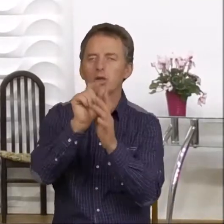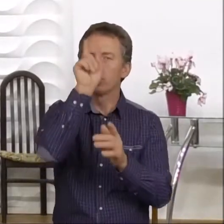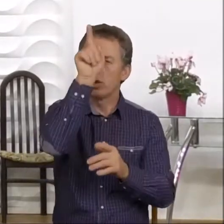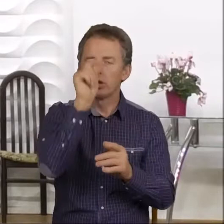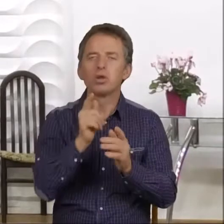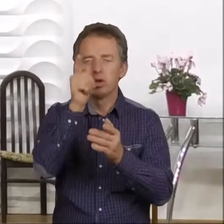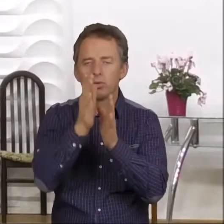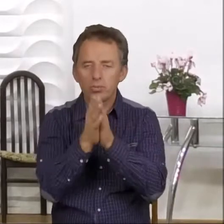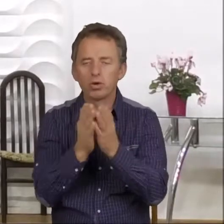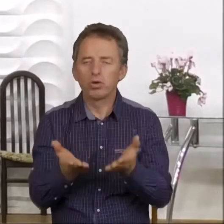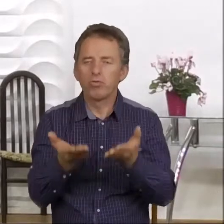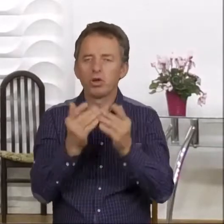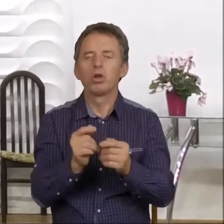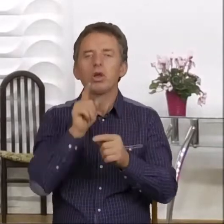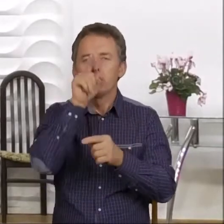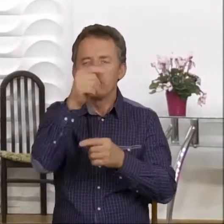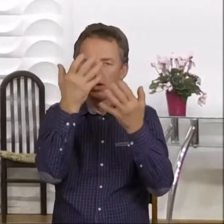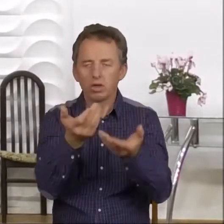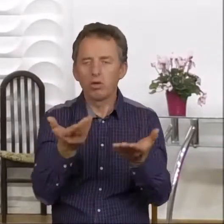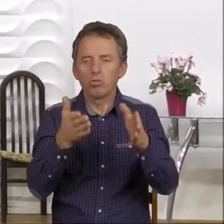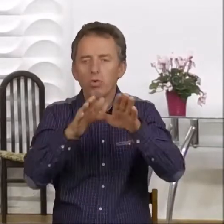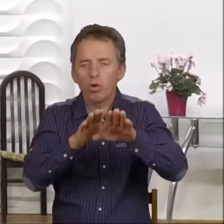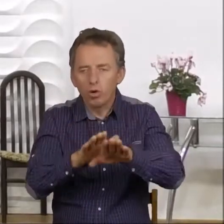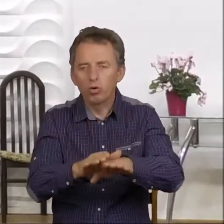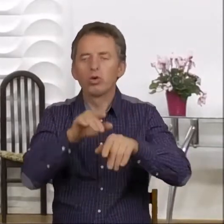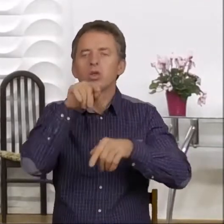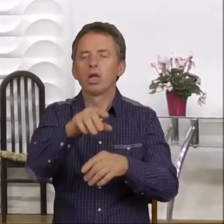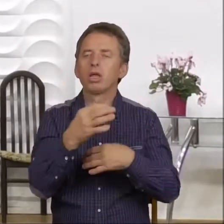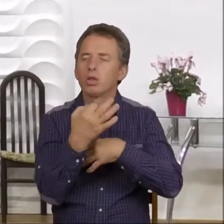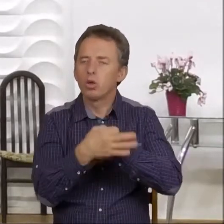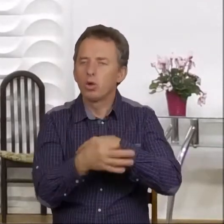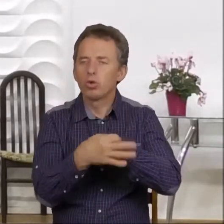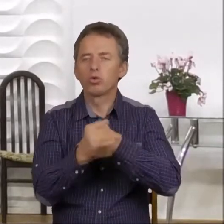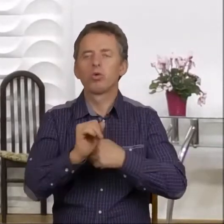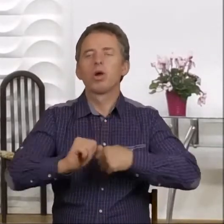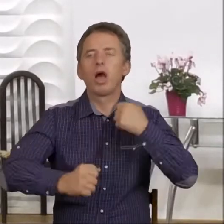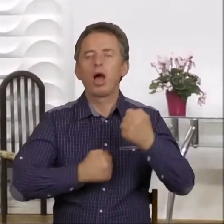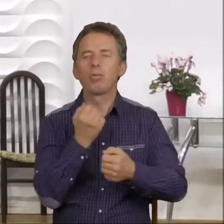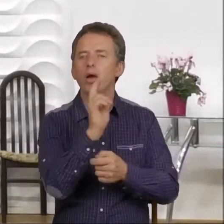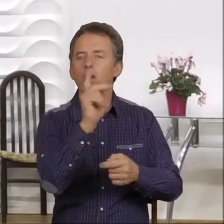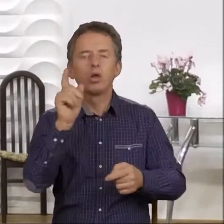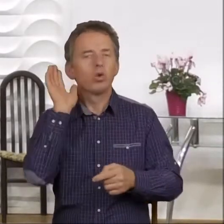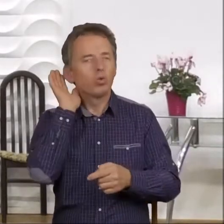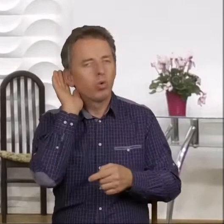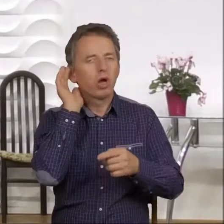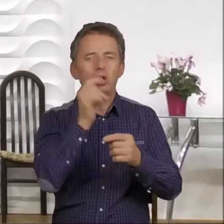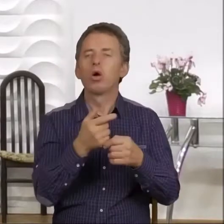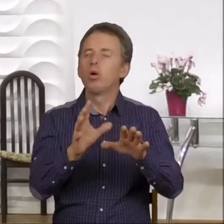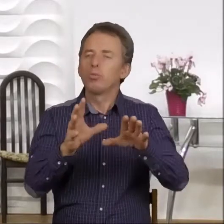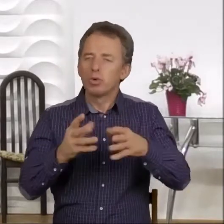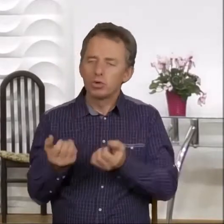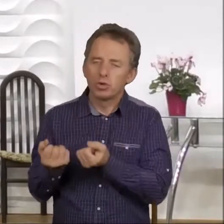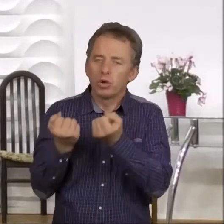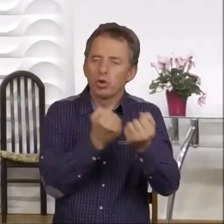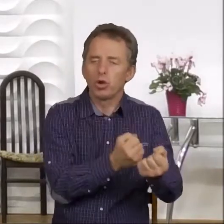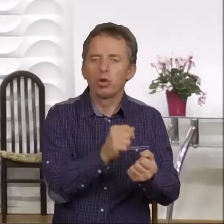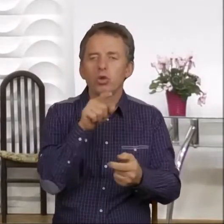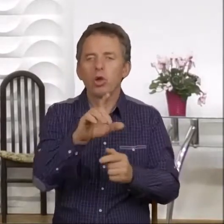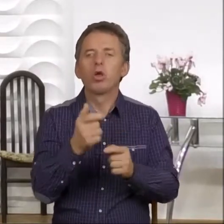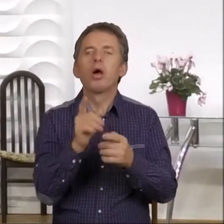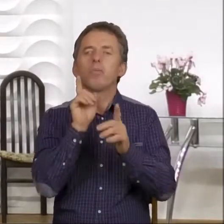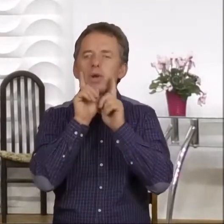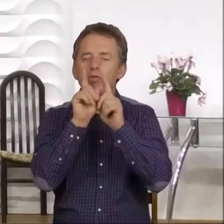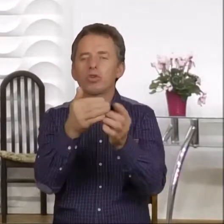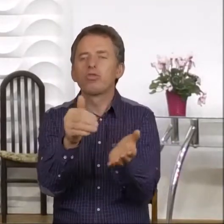Ciebie prosimy Panie, abyś zechciał błogosławić to studium, aby każdemu słuchającemu przyniosło to, czego prawdziwie